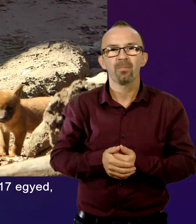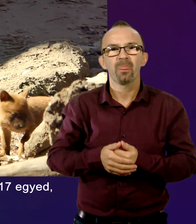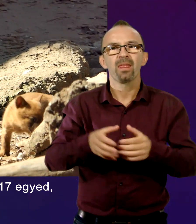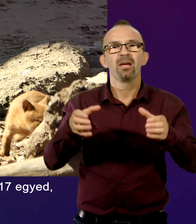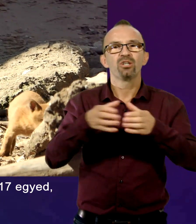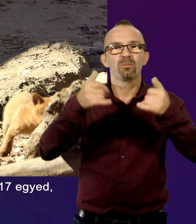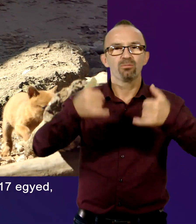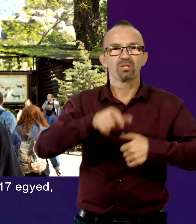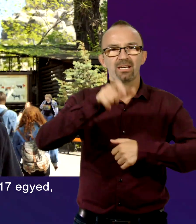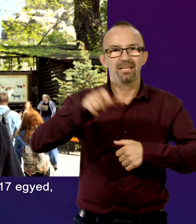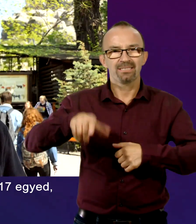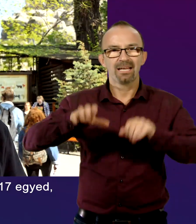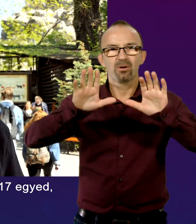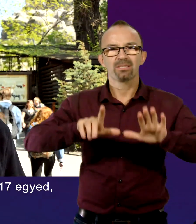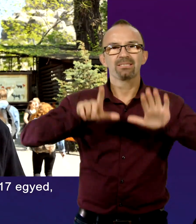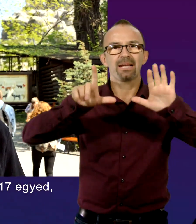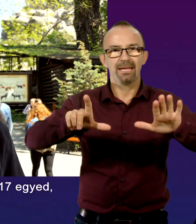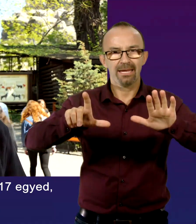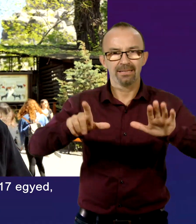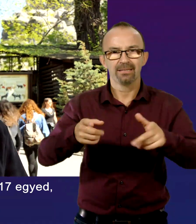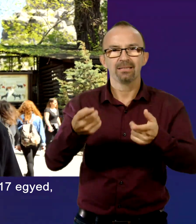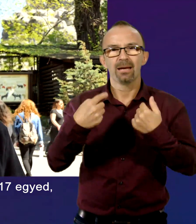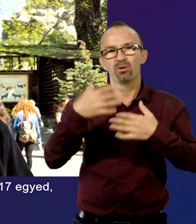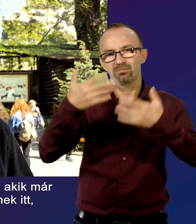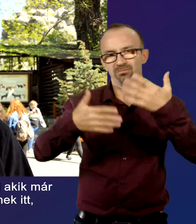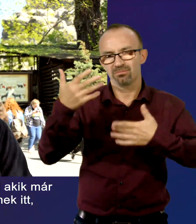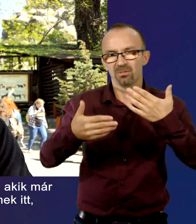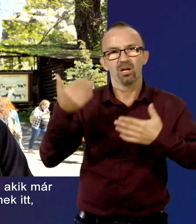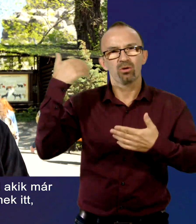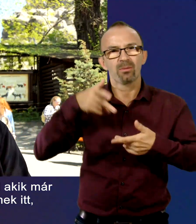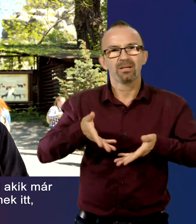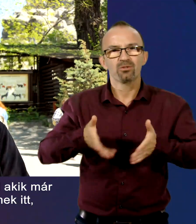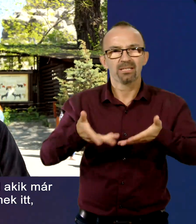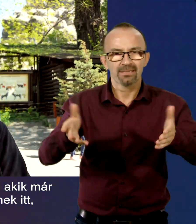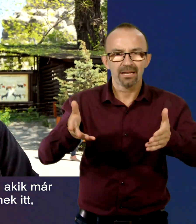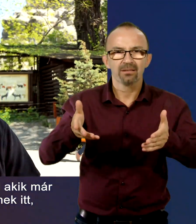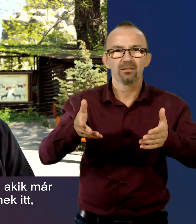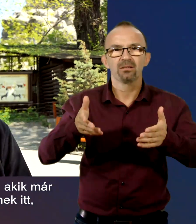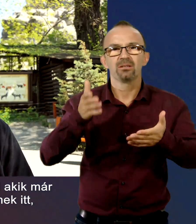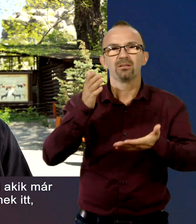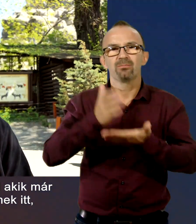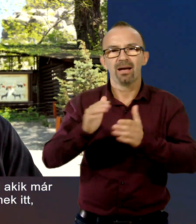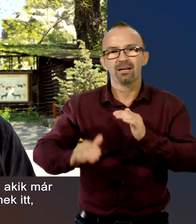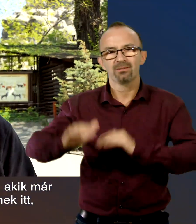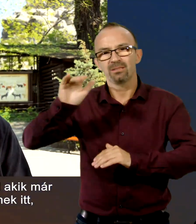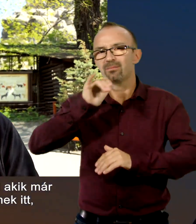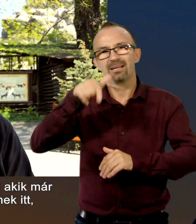11-et is beleszámolva. Mivel a csapat mostani létszám az 17 egyed, ebből ki lehet számolni, hát a korábban így születettek közül, akik már